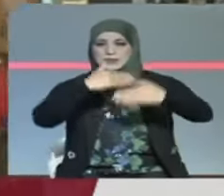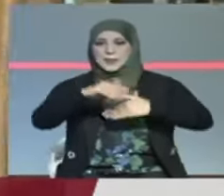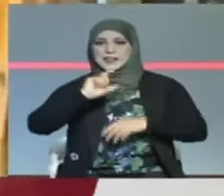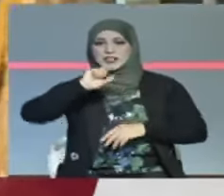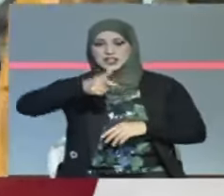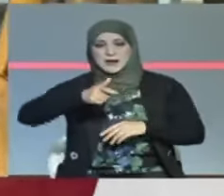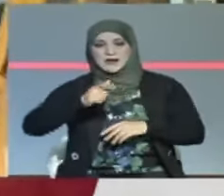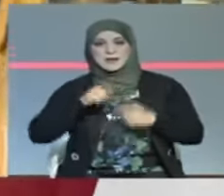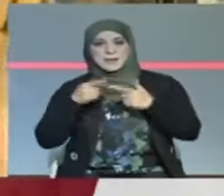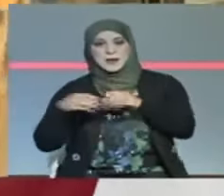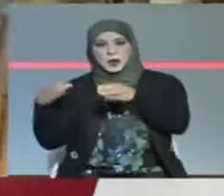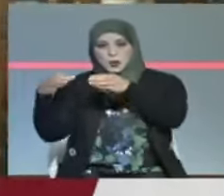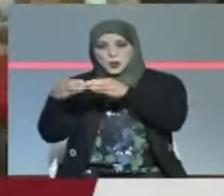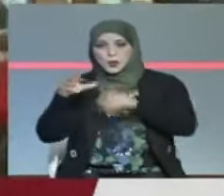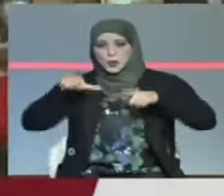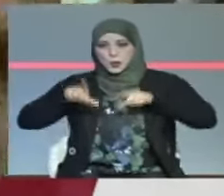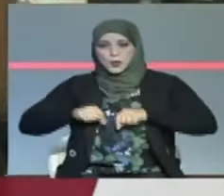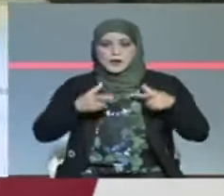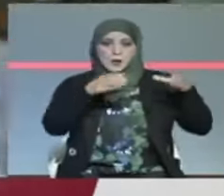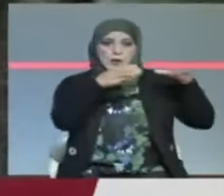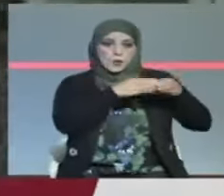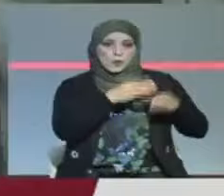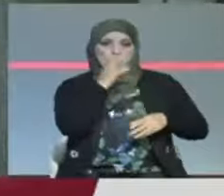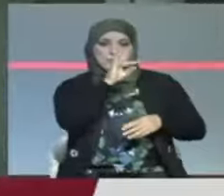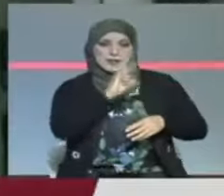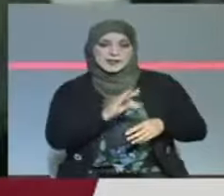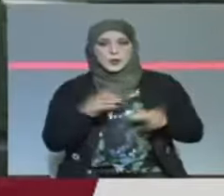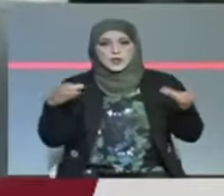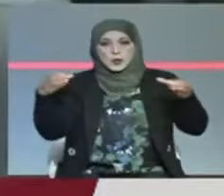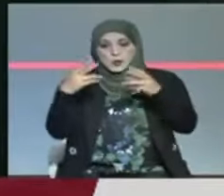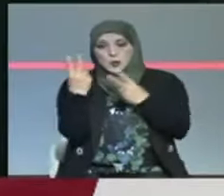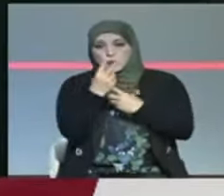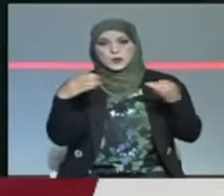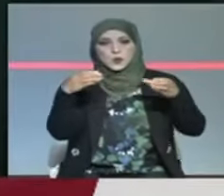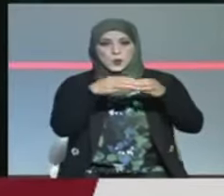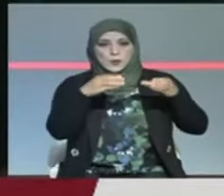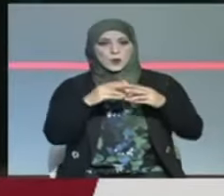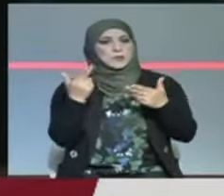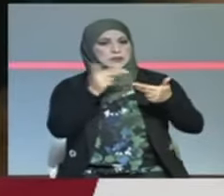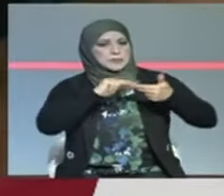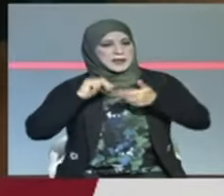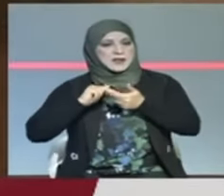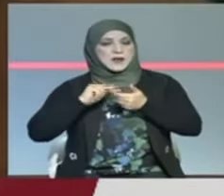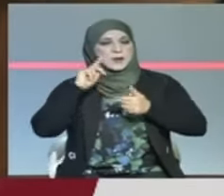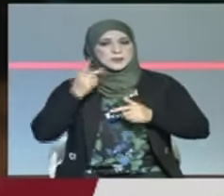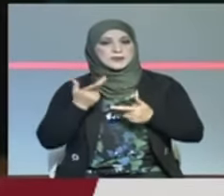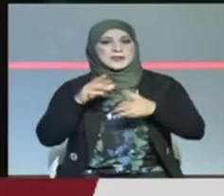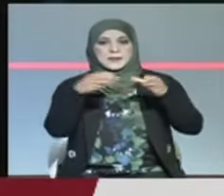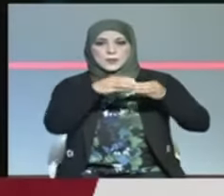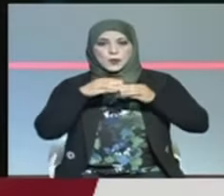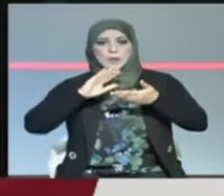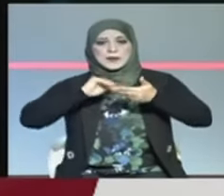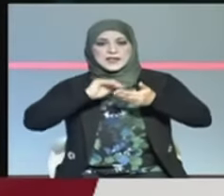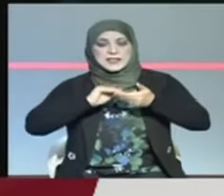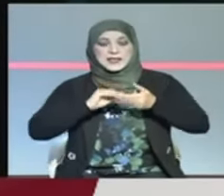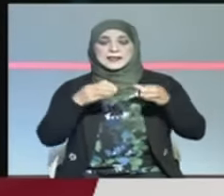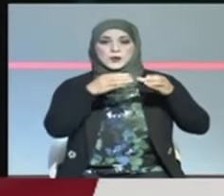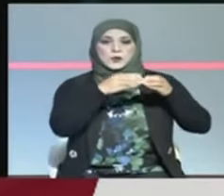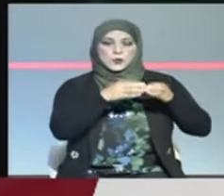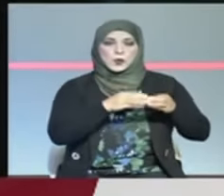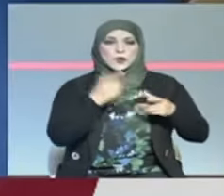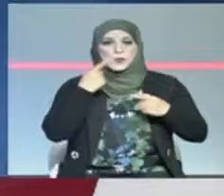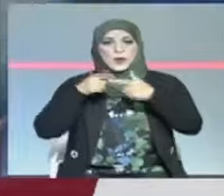شهر بين الوفد الحكومي والوفد المفاوض الممثل لجهة والمتكون من تنسيقية اعتصام الكامور